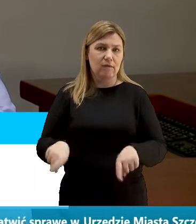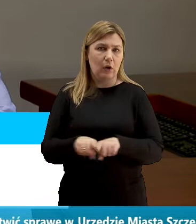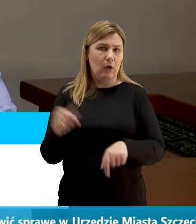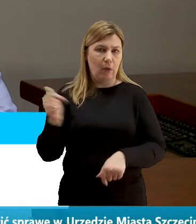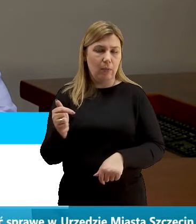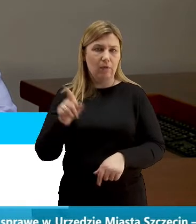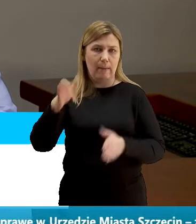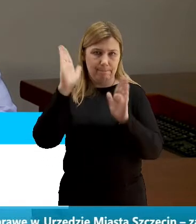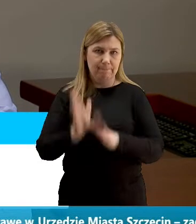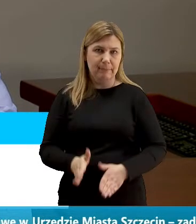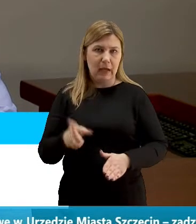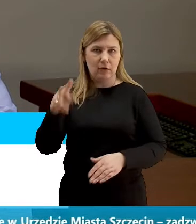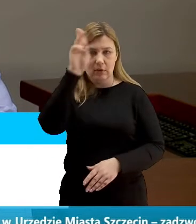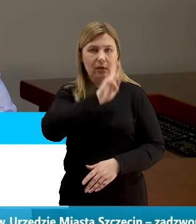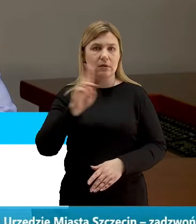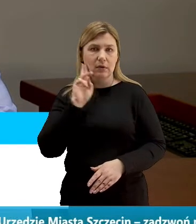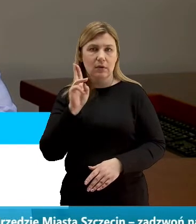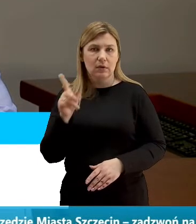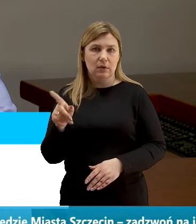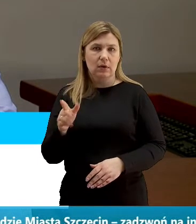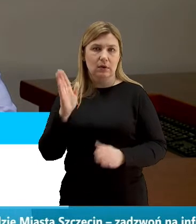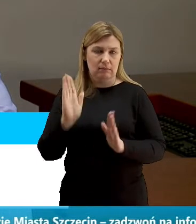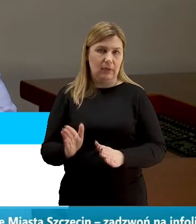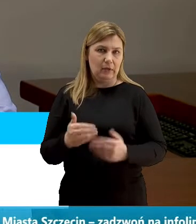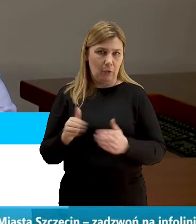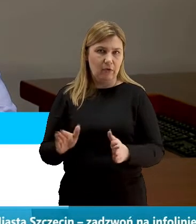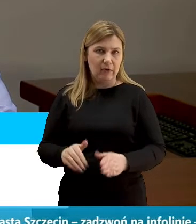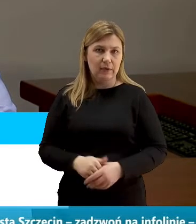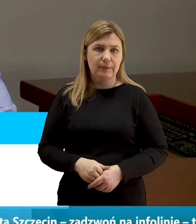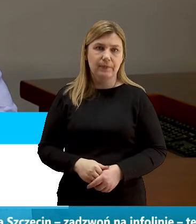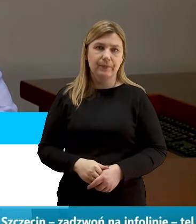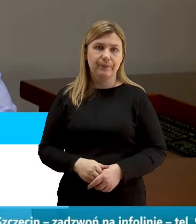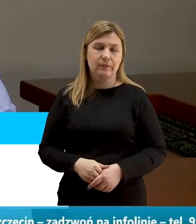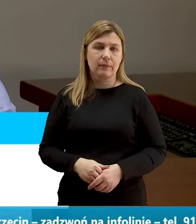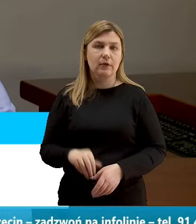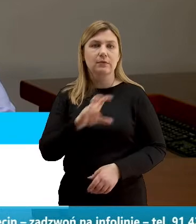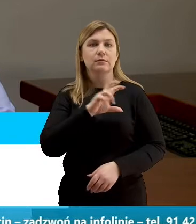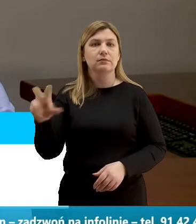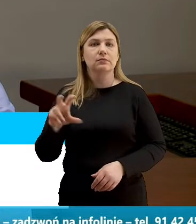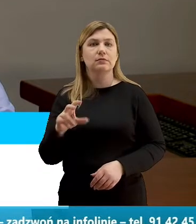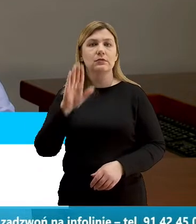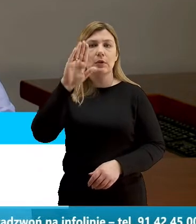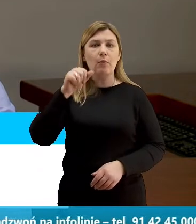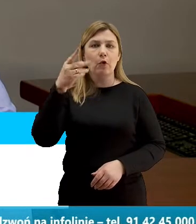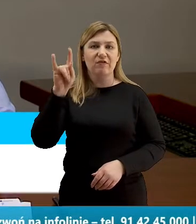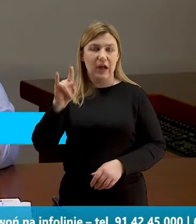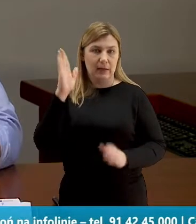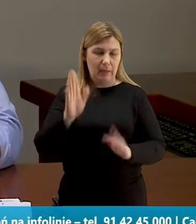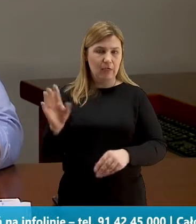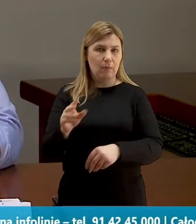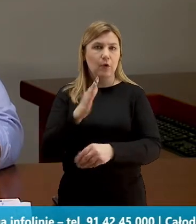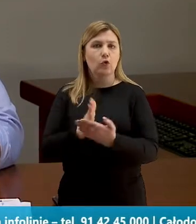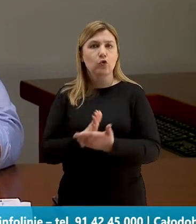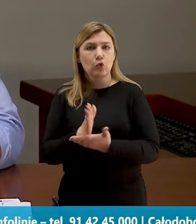dla rodziców dostępni. Czy na bulwarach pojawią się służby i ostatnio